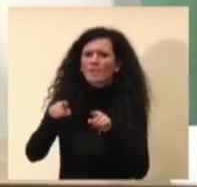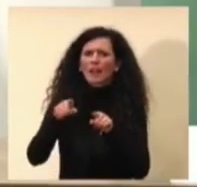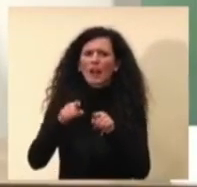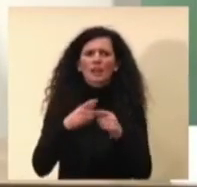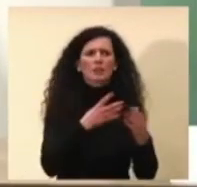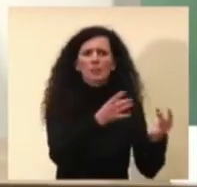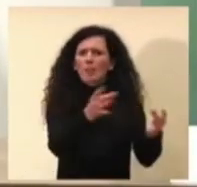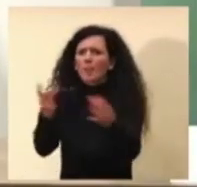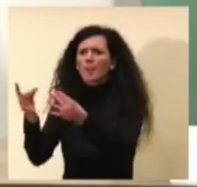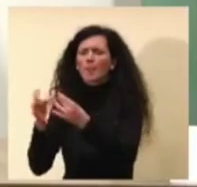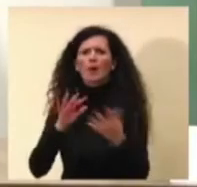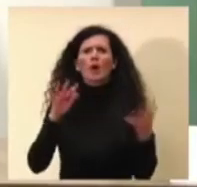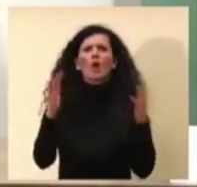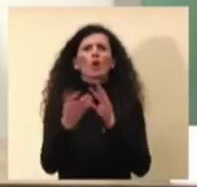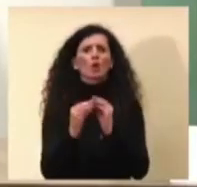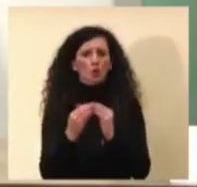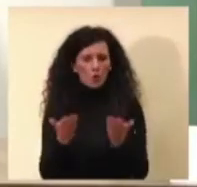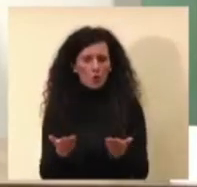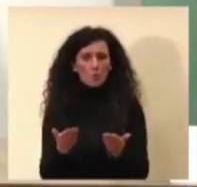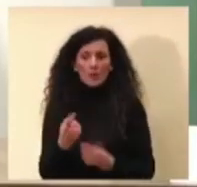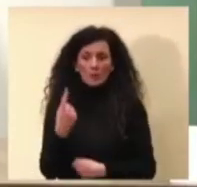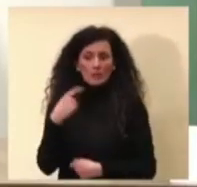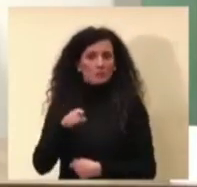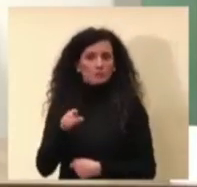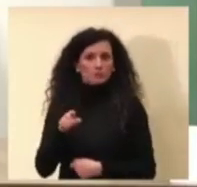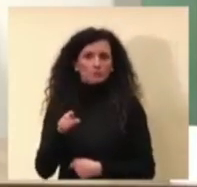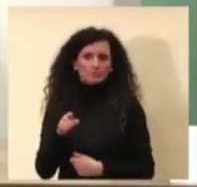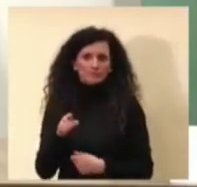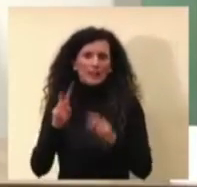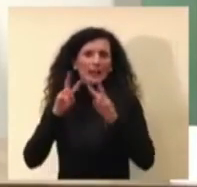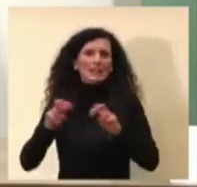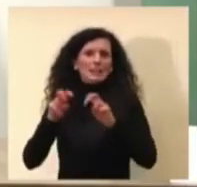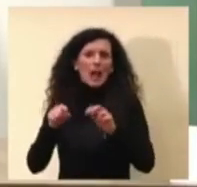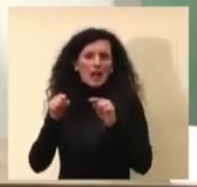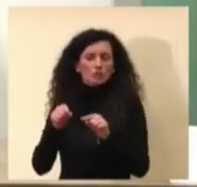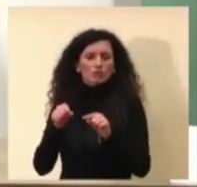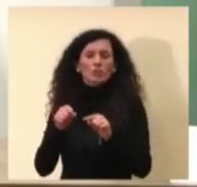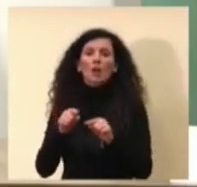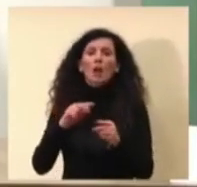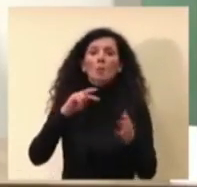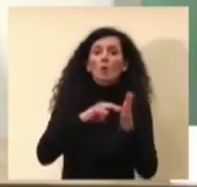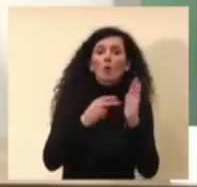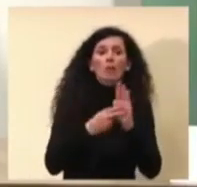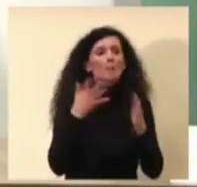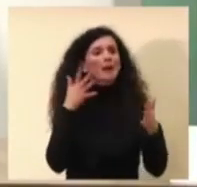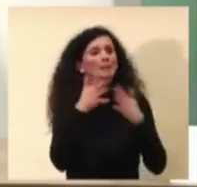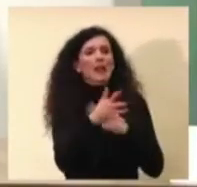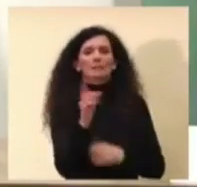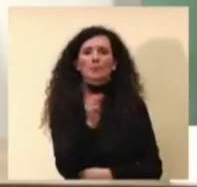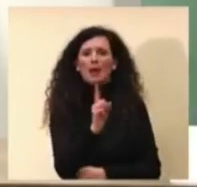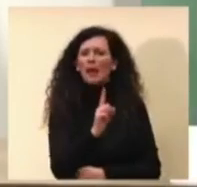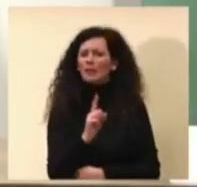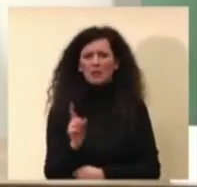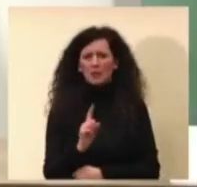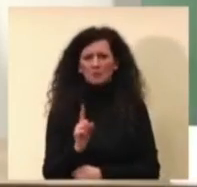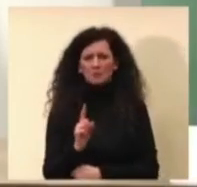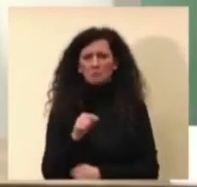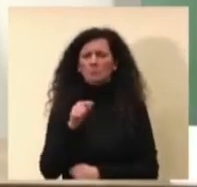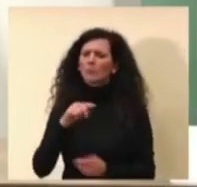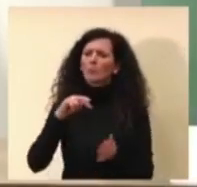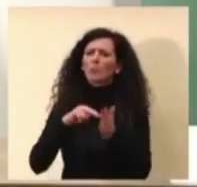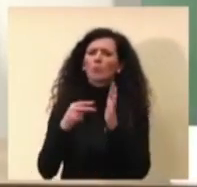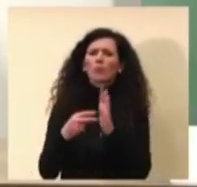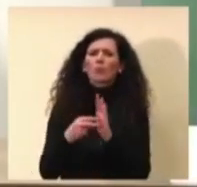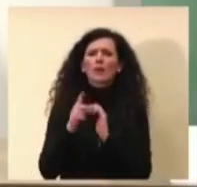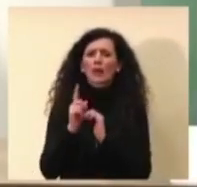'obiettivo di questo tipo di indagini quindi non credo che sia un problema di trasparenza o non trasparenza è un problema della